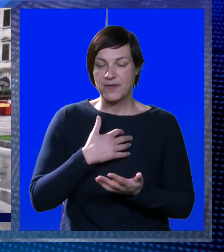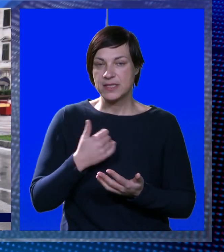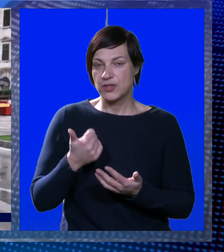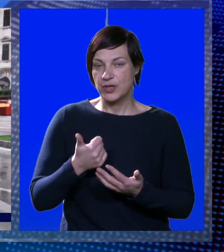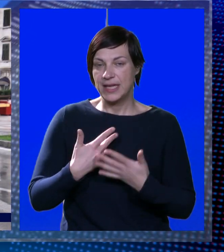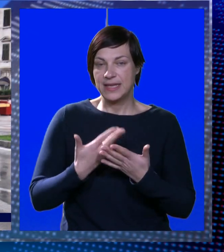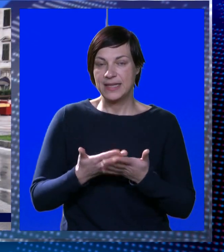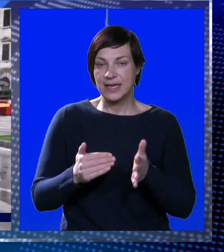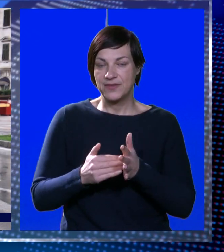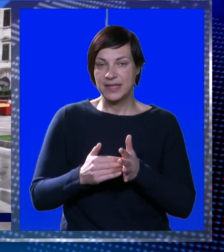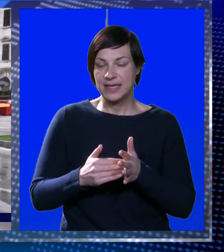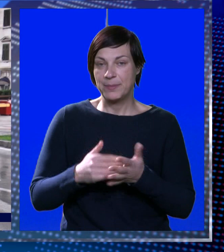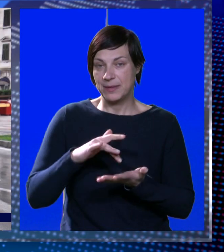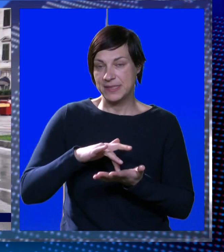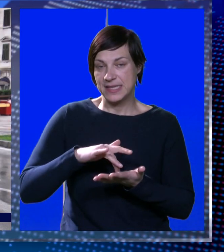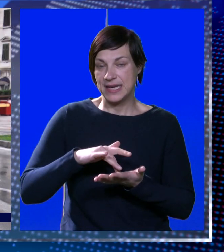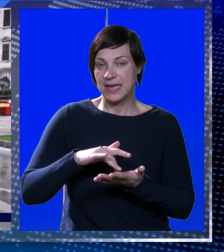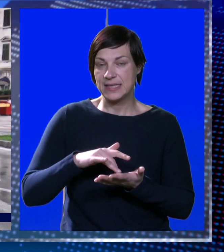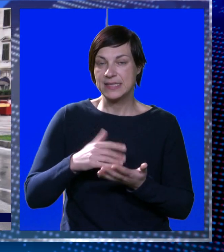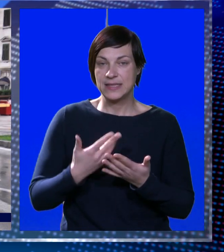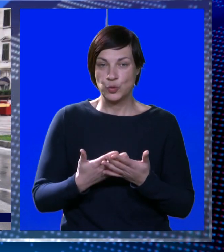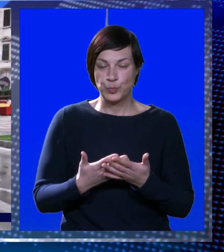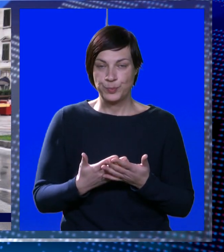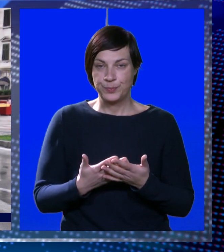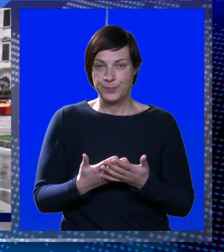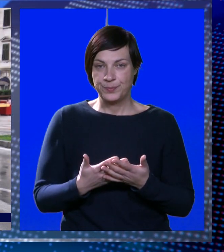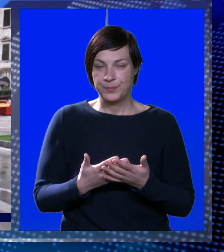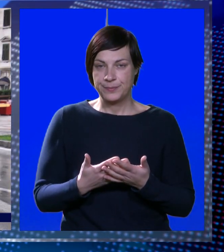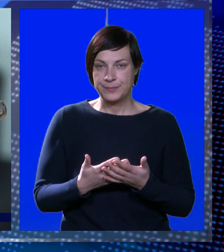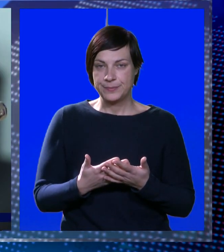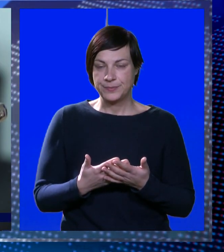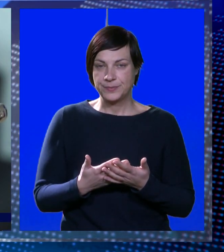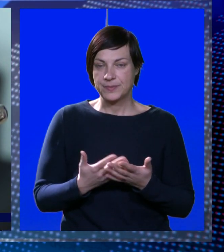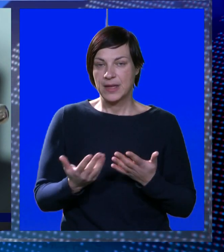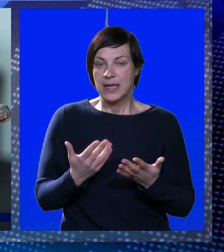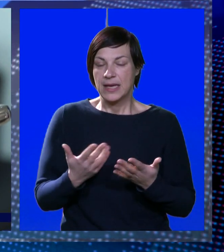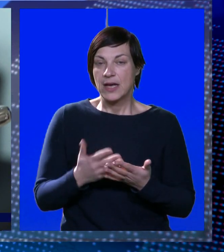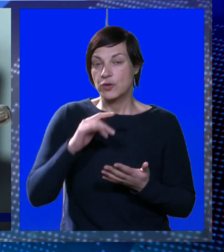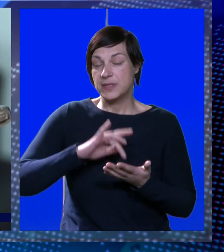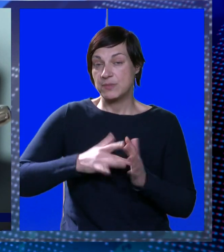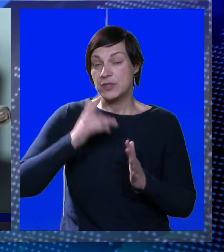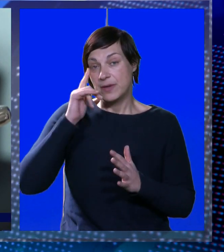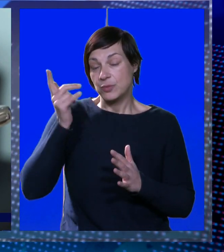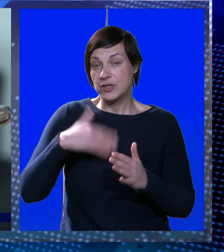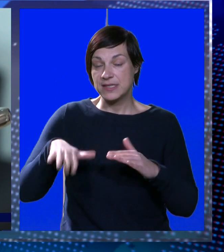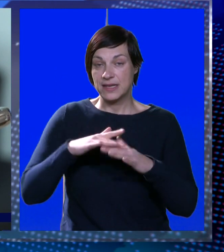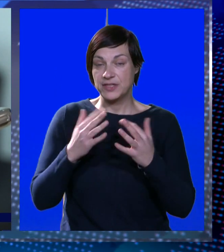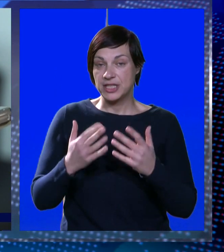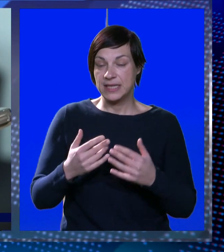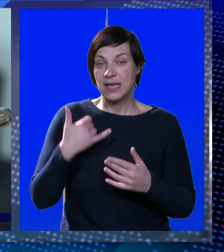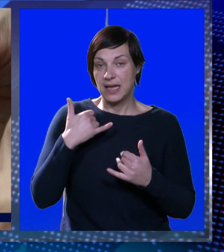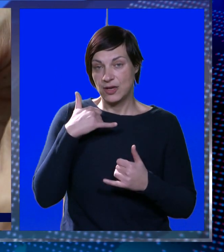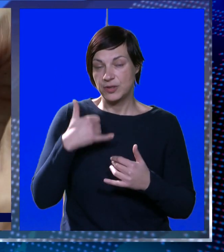Hrvatskoj, a jedna takva trebala bi se nalaziti i na ovoj lokaciji. Kako bismo o svemu doznali više